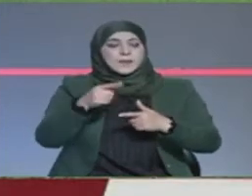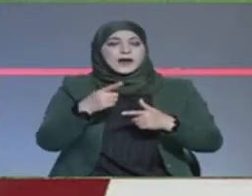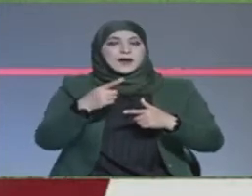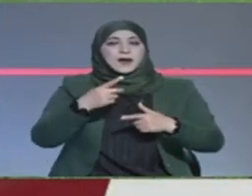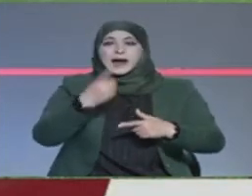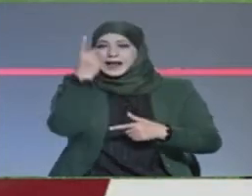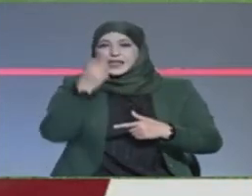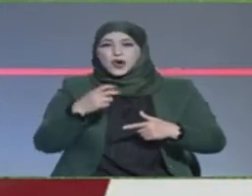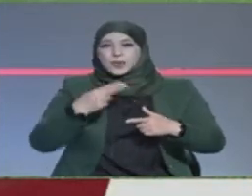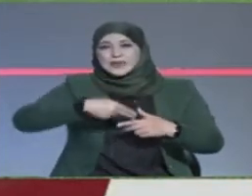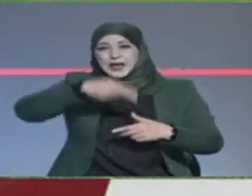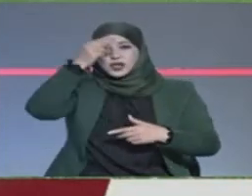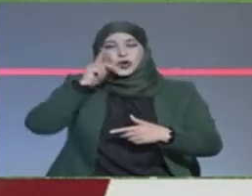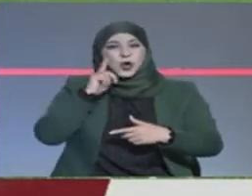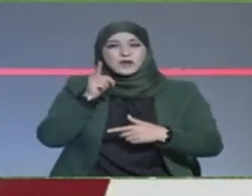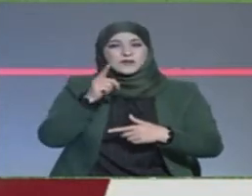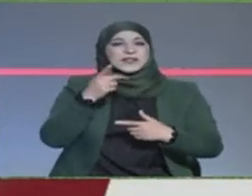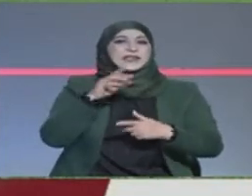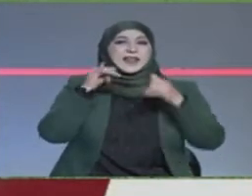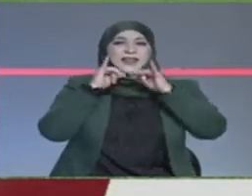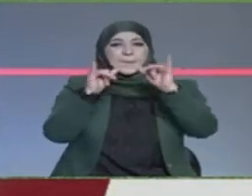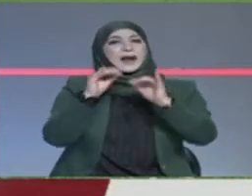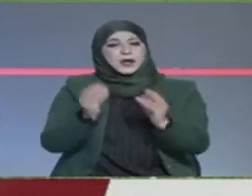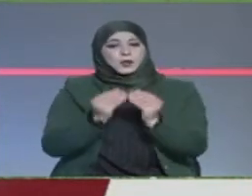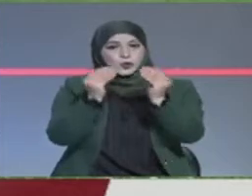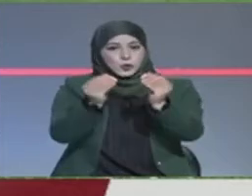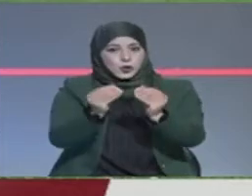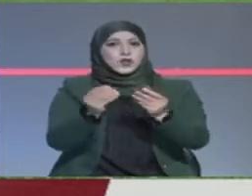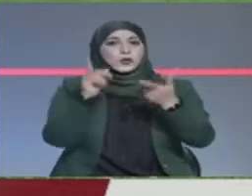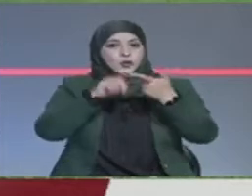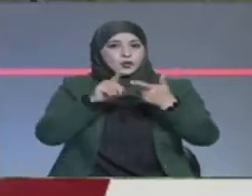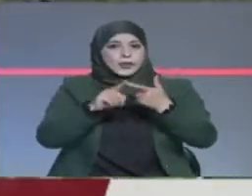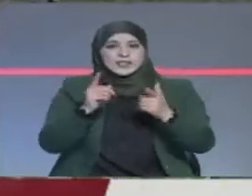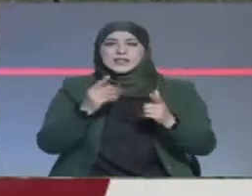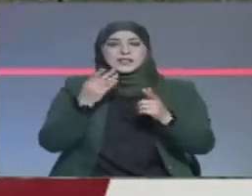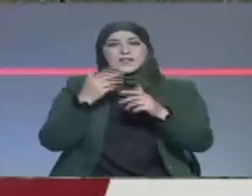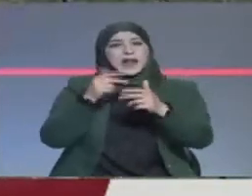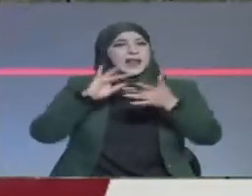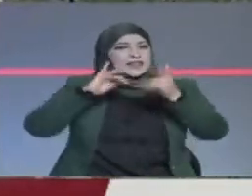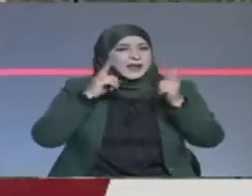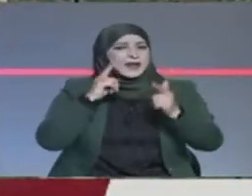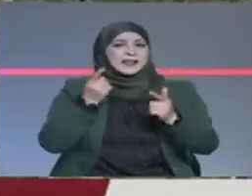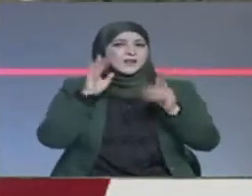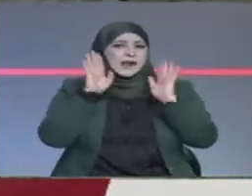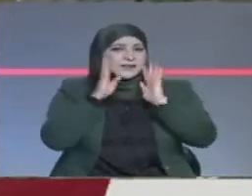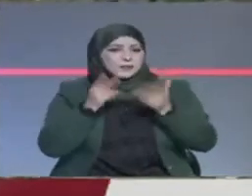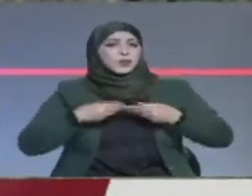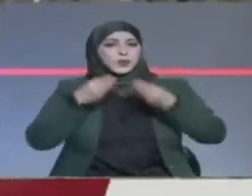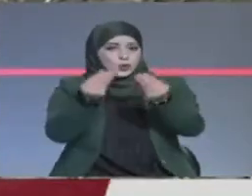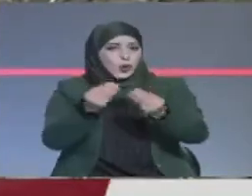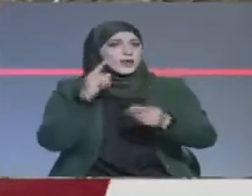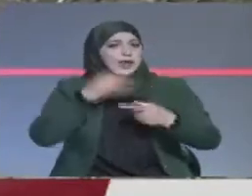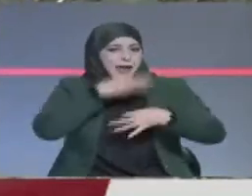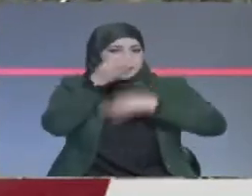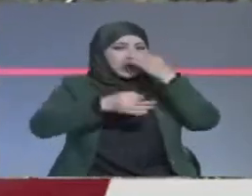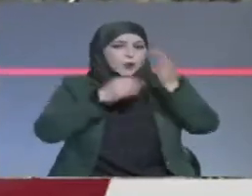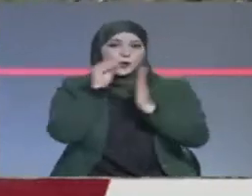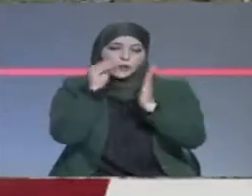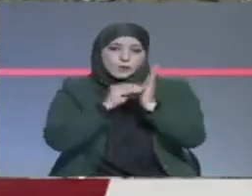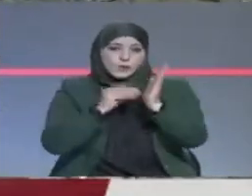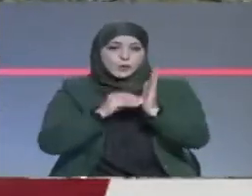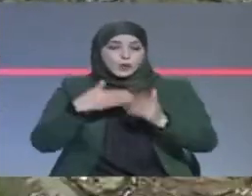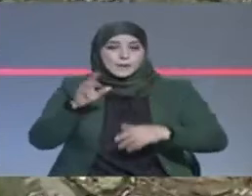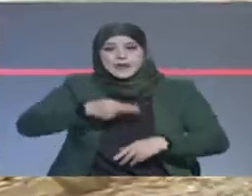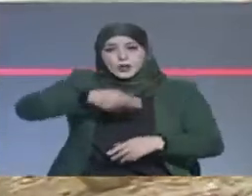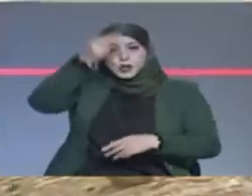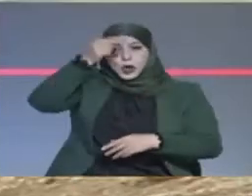تبارقة ثم نقدم فيها ولو في ورشات عن بعد مع وزارة الفلاحة في عديد المناطق بالشمال الغربي تضمر من